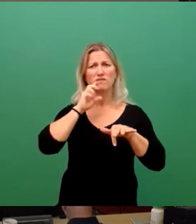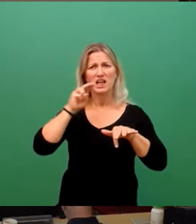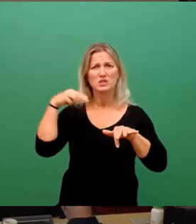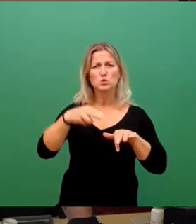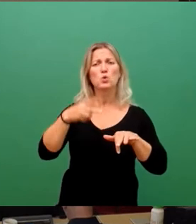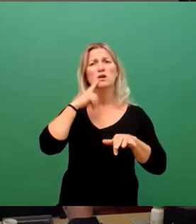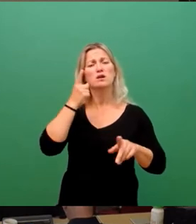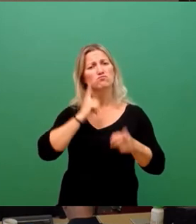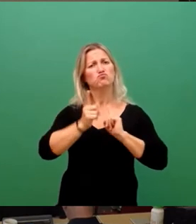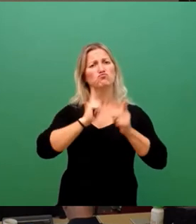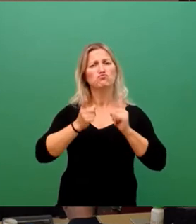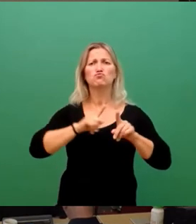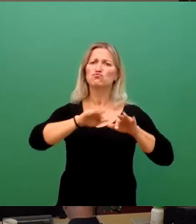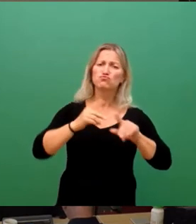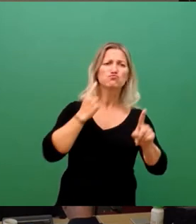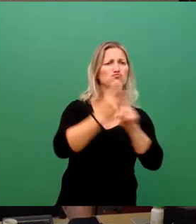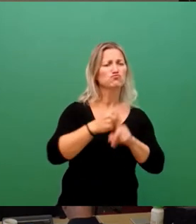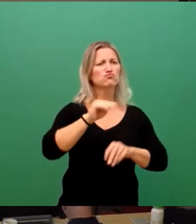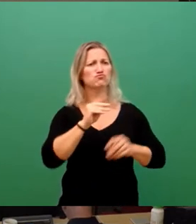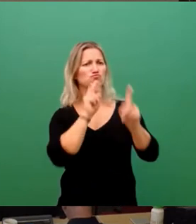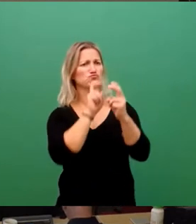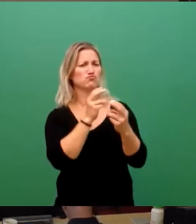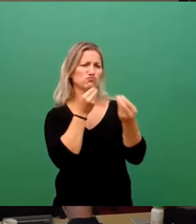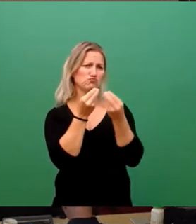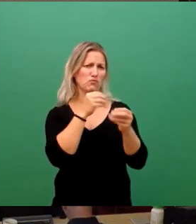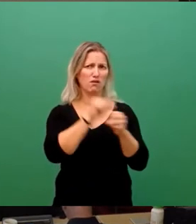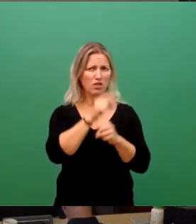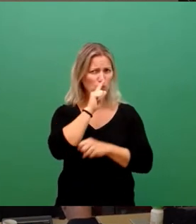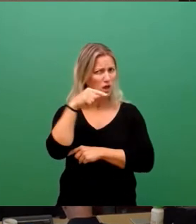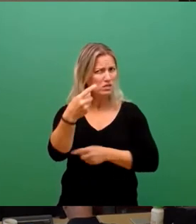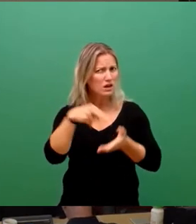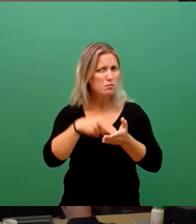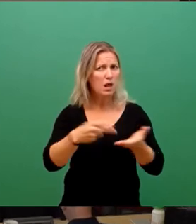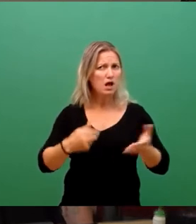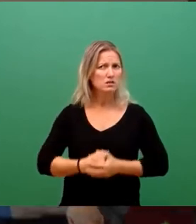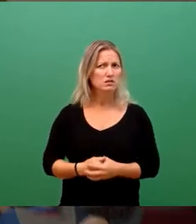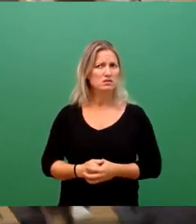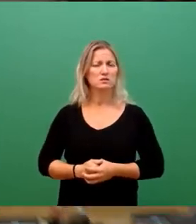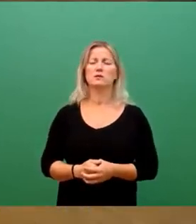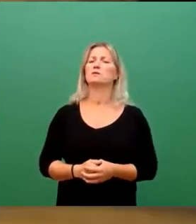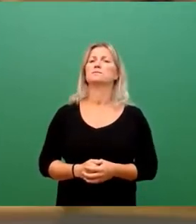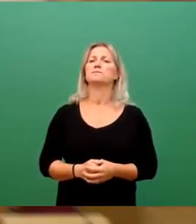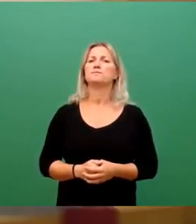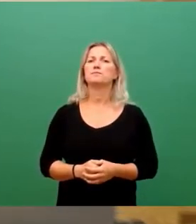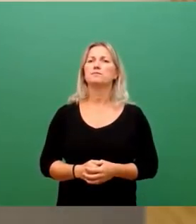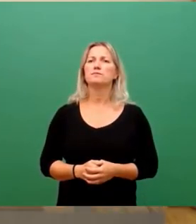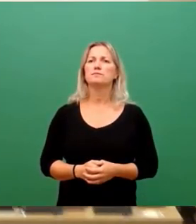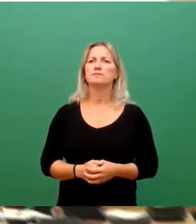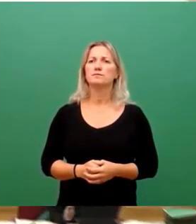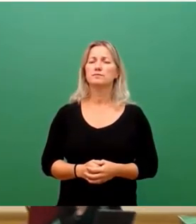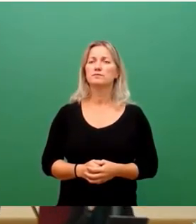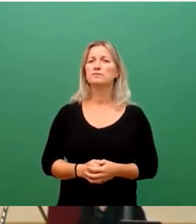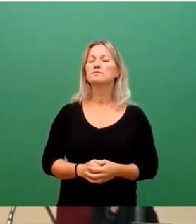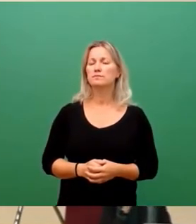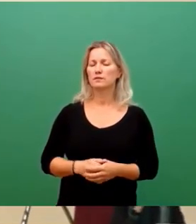seinen Termin vielleicht auch kurzfristig und persönlich vortragen, anfragen kann? Vielen Dank. Die Beantwortung übernimmt